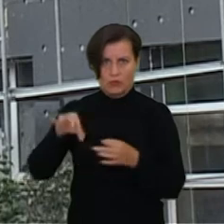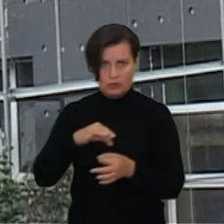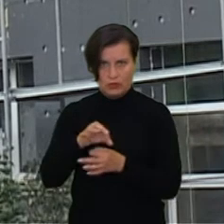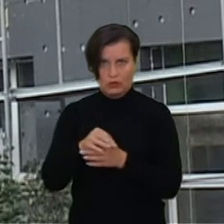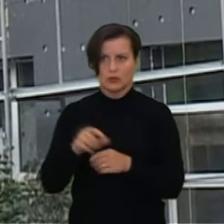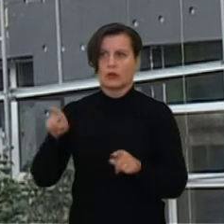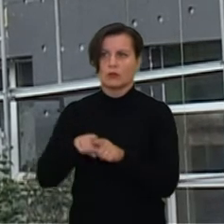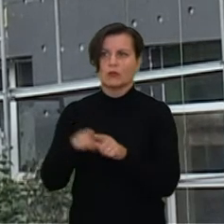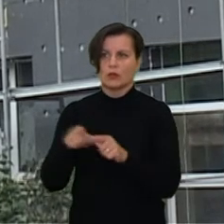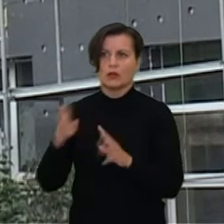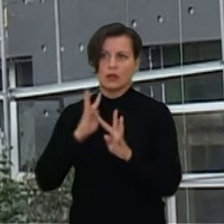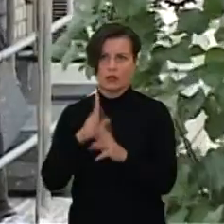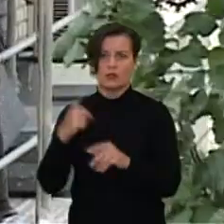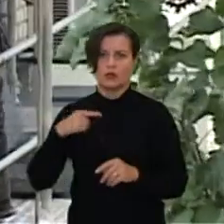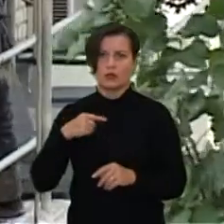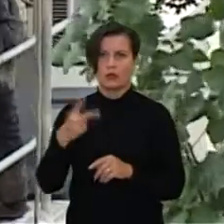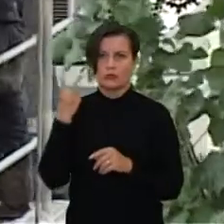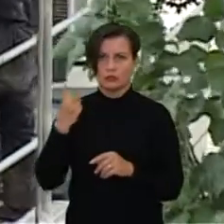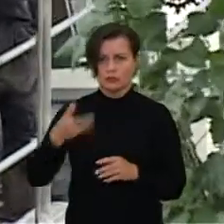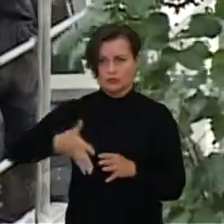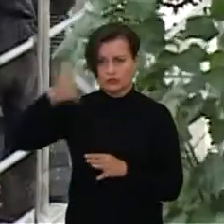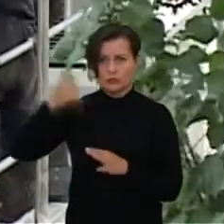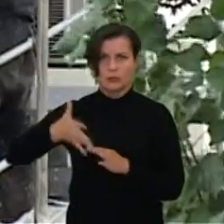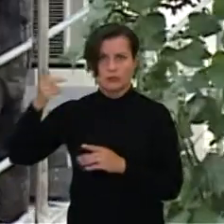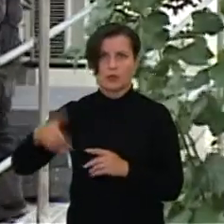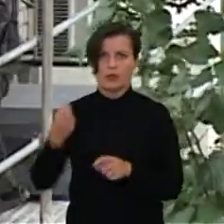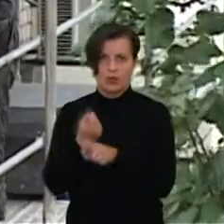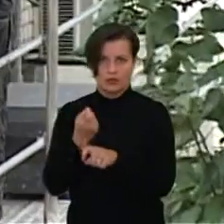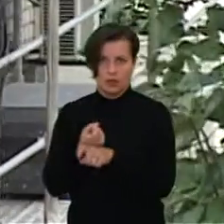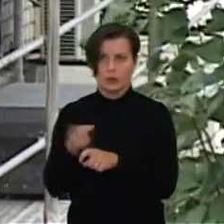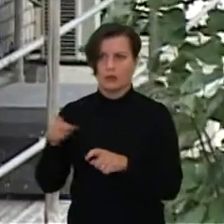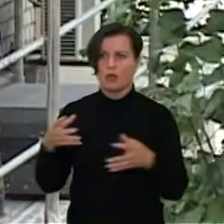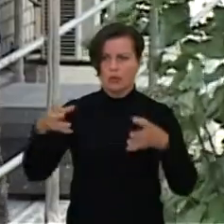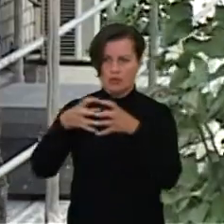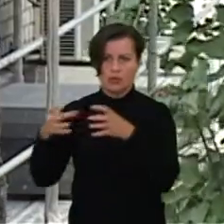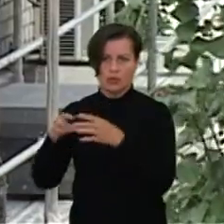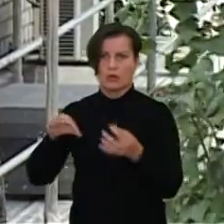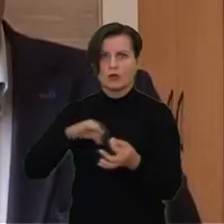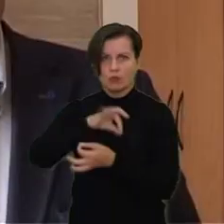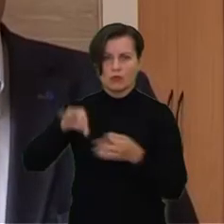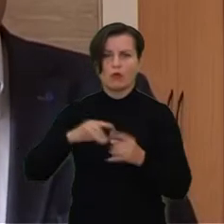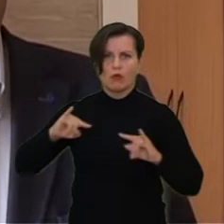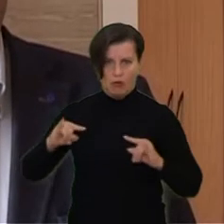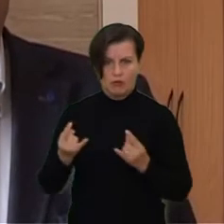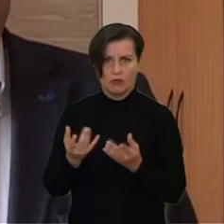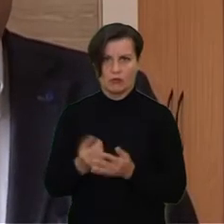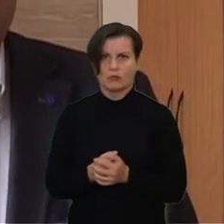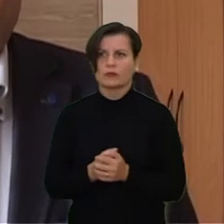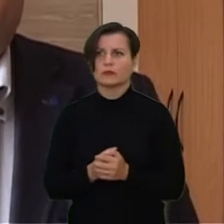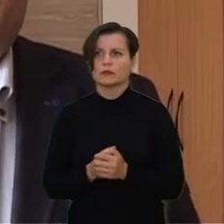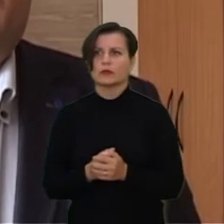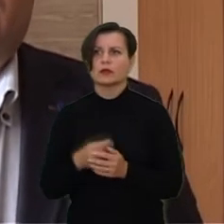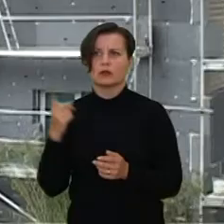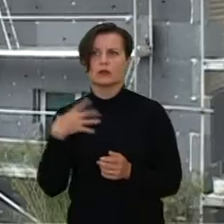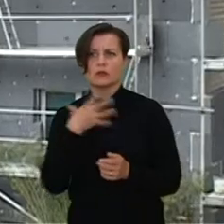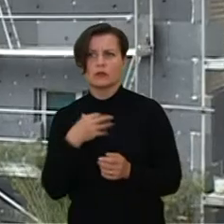įgyvendinti. Eilės laukia ir du daugiau būčiai kėdainiuose. Bendrijas jau paruošia projektus. Dar vienas dalykas džiūgina, kad